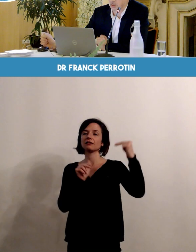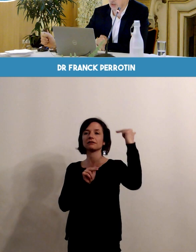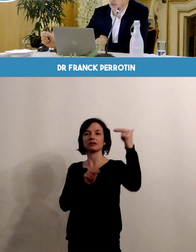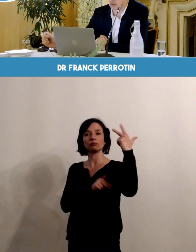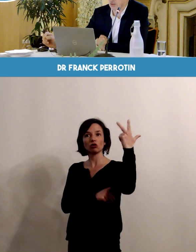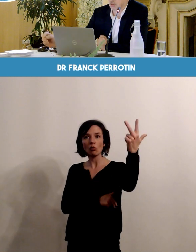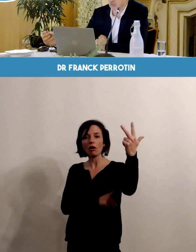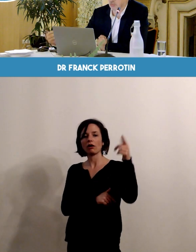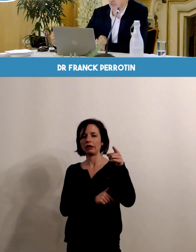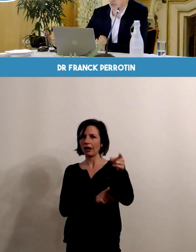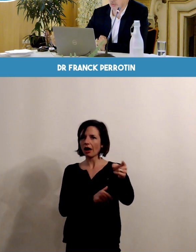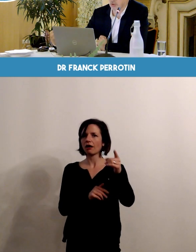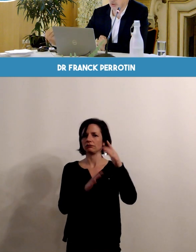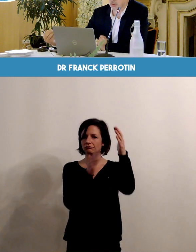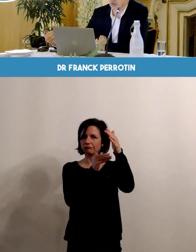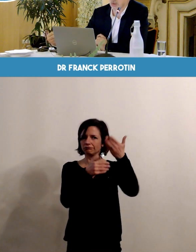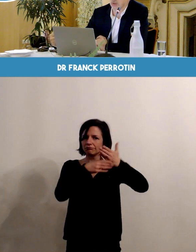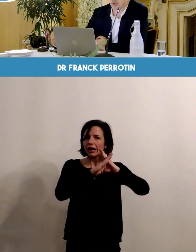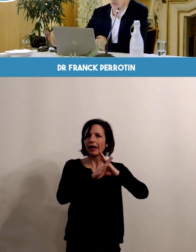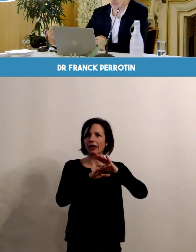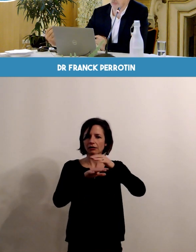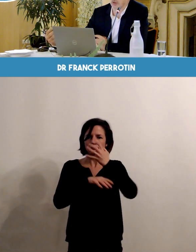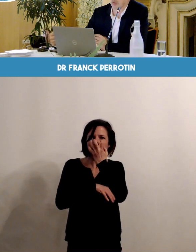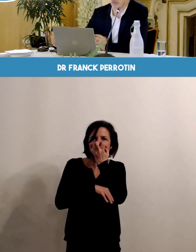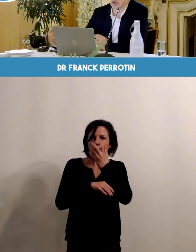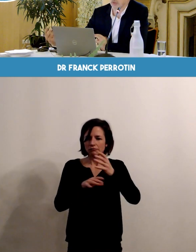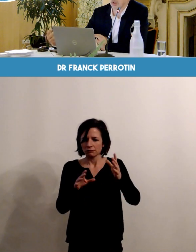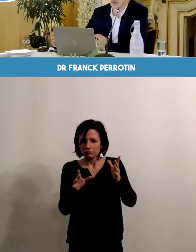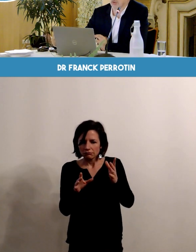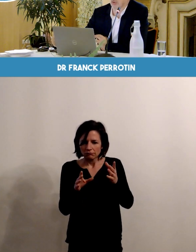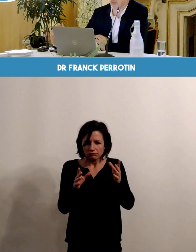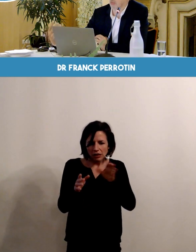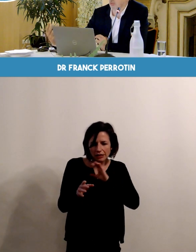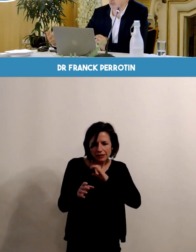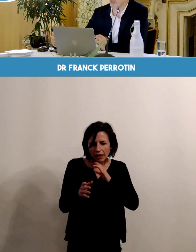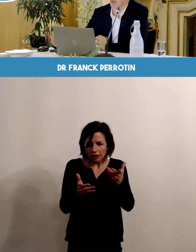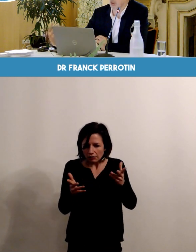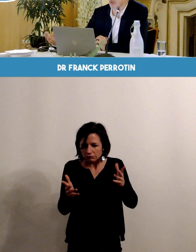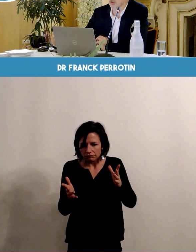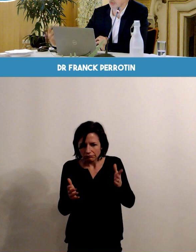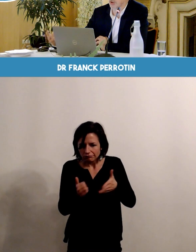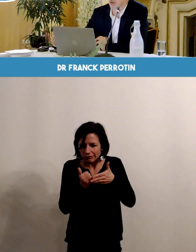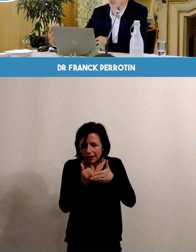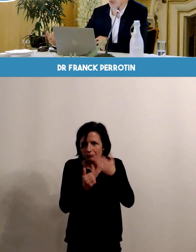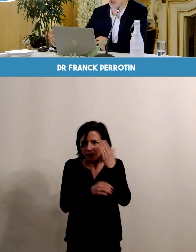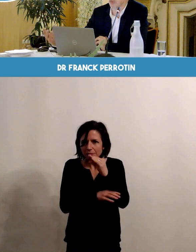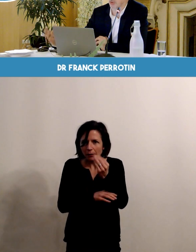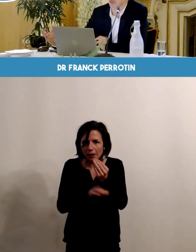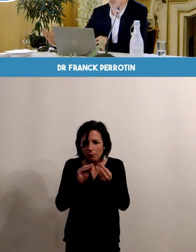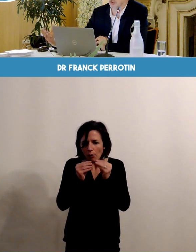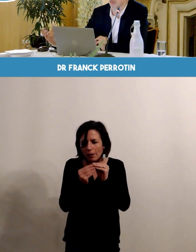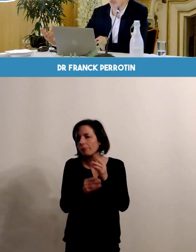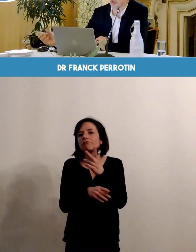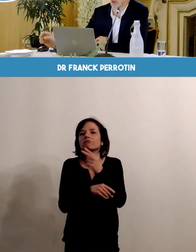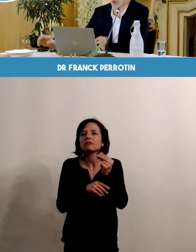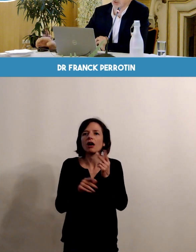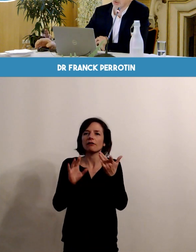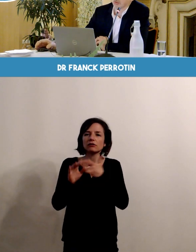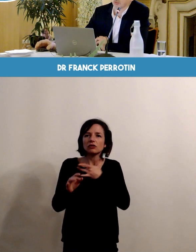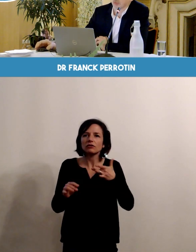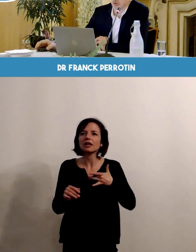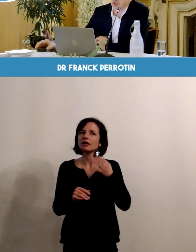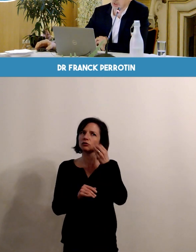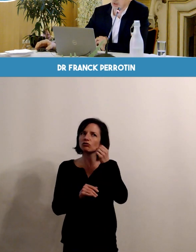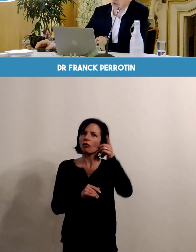réanimation néonatale et qui sont souvent des maternités dans lesquelles on trouve des professionnels qui sont un peu rompus à la prise en charge de certaines